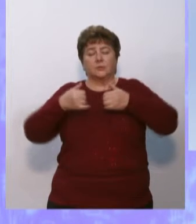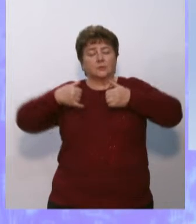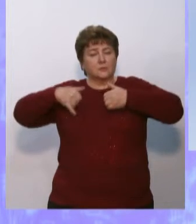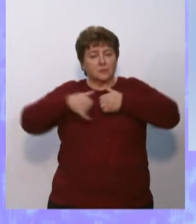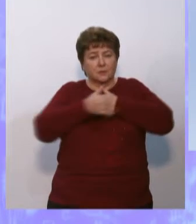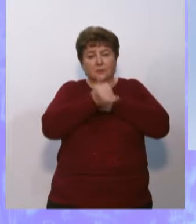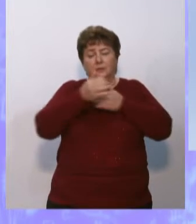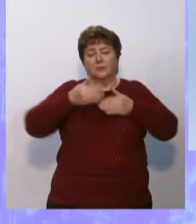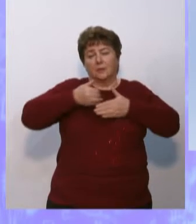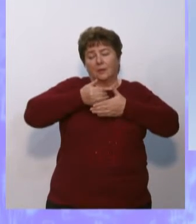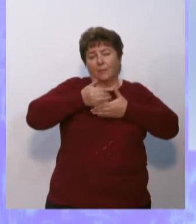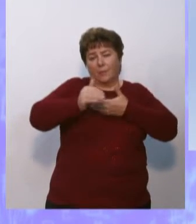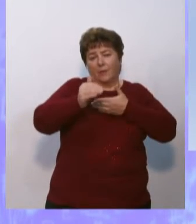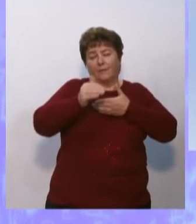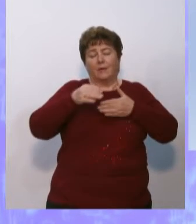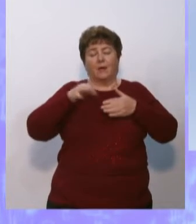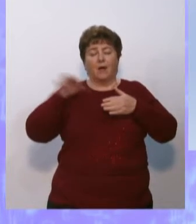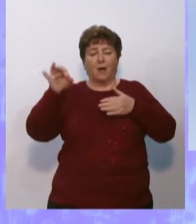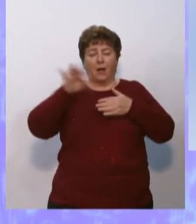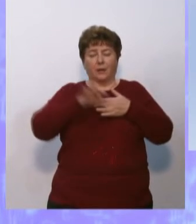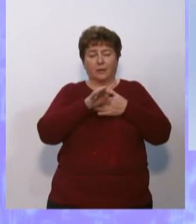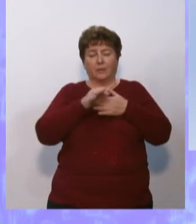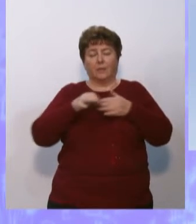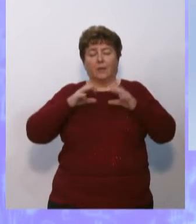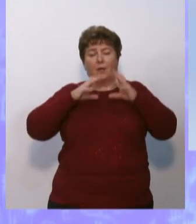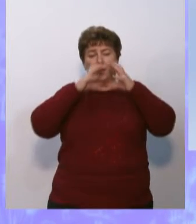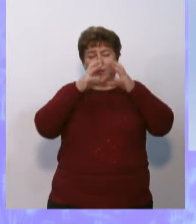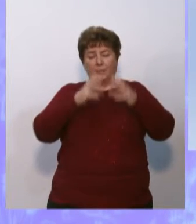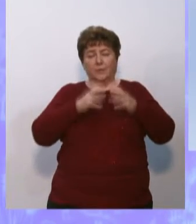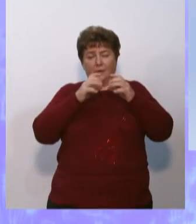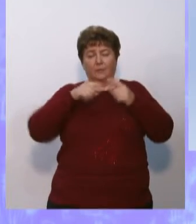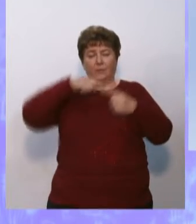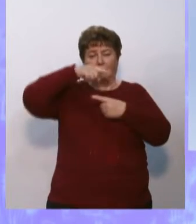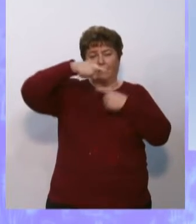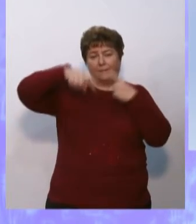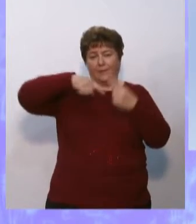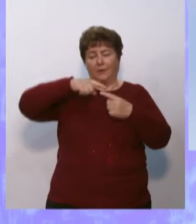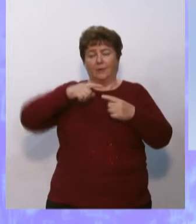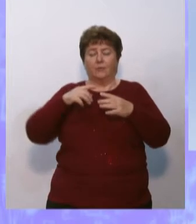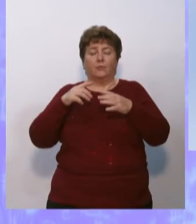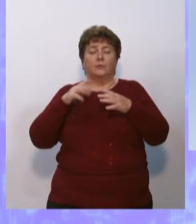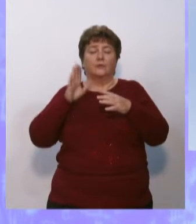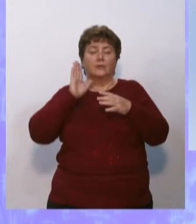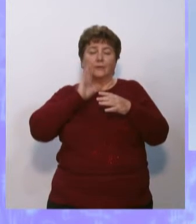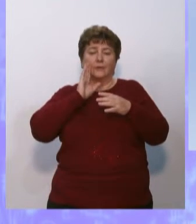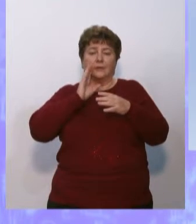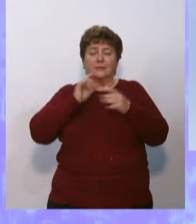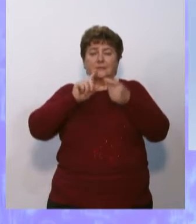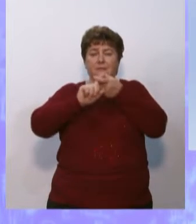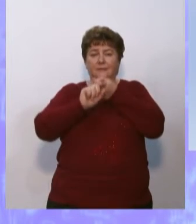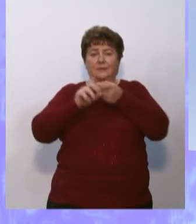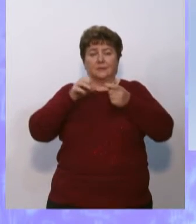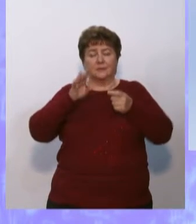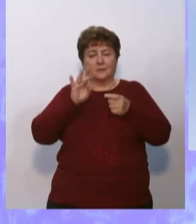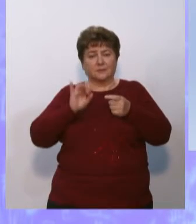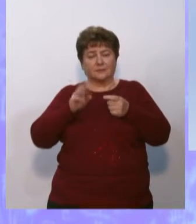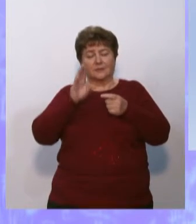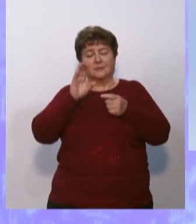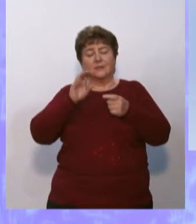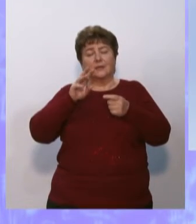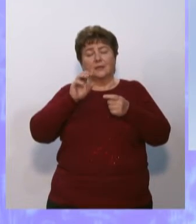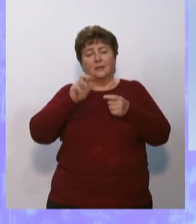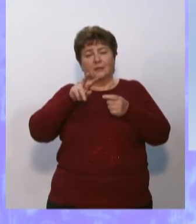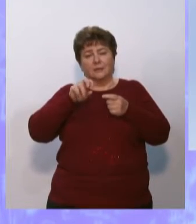и снос в океан. Итак, мировой круговорот воды связывает части гидросферы, литосферы,